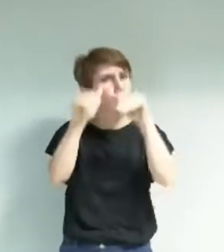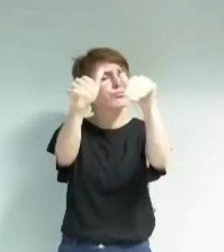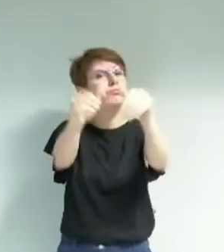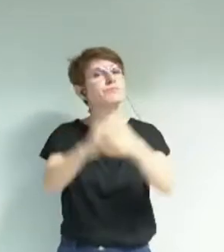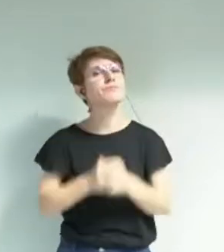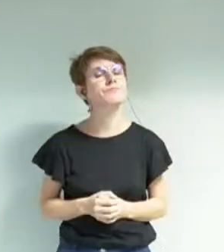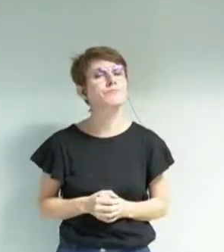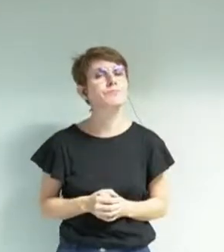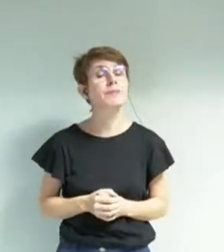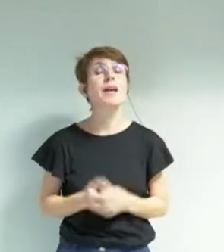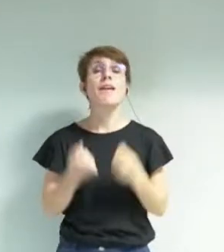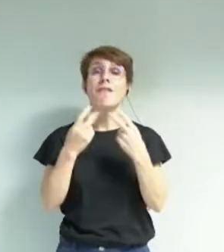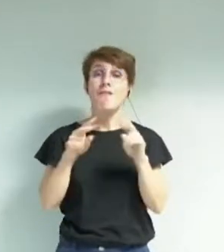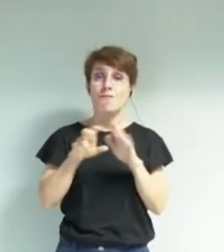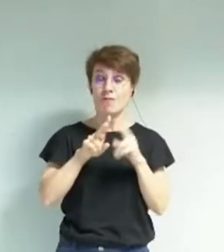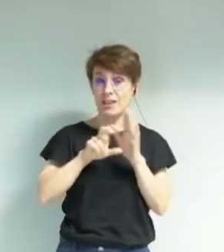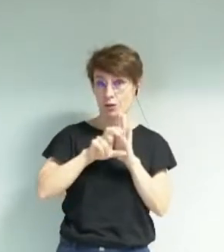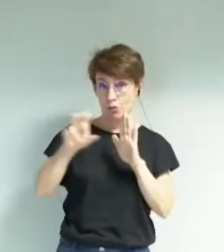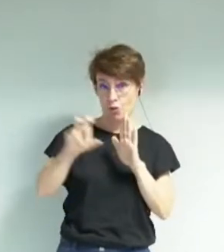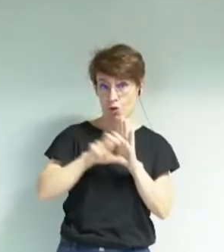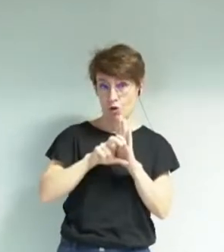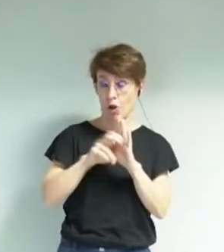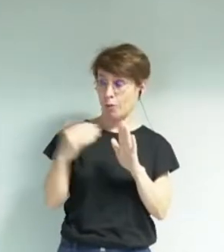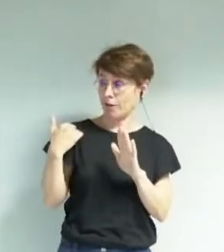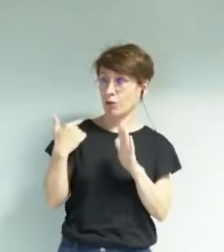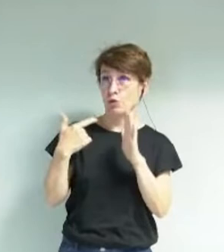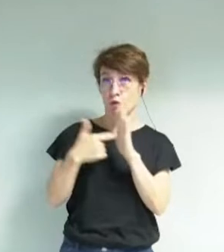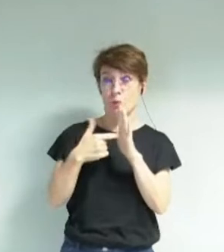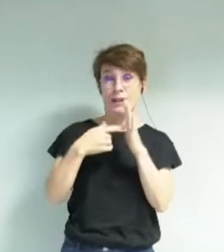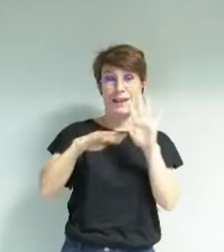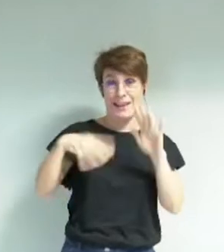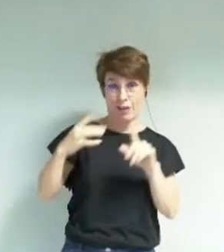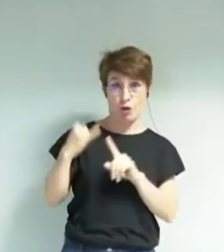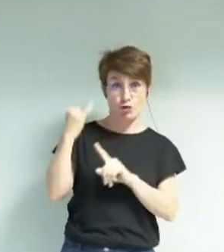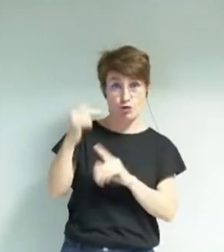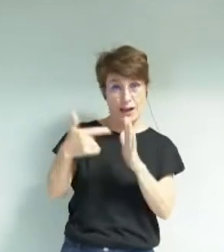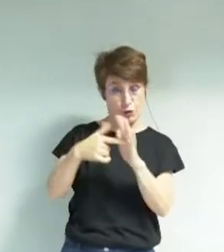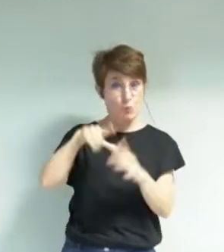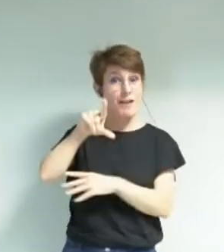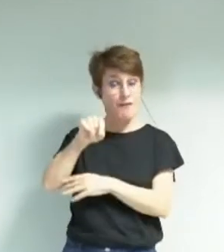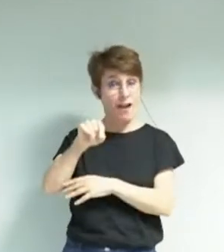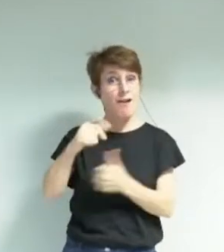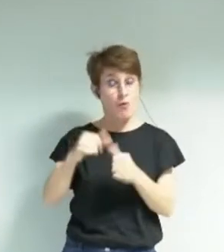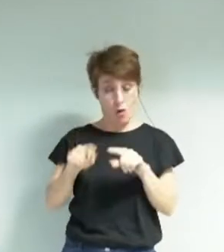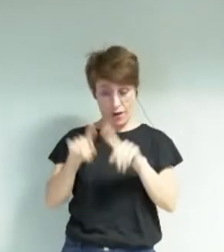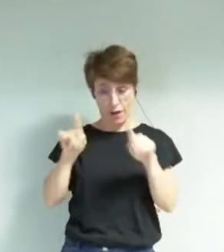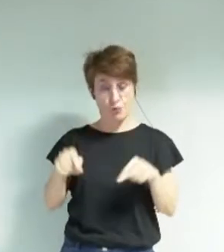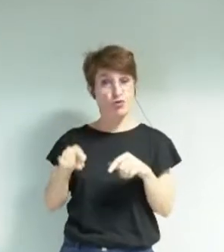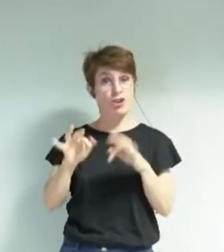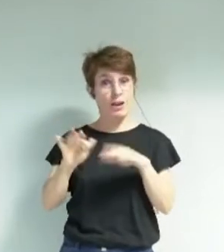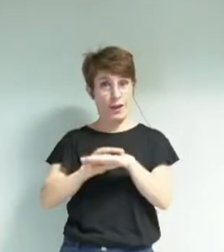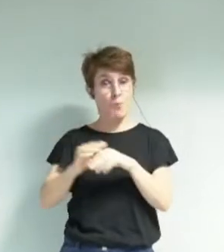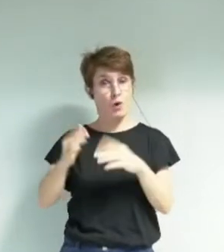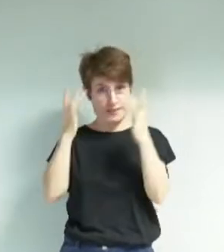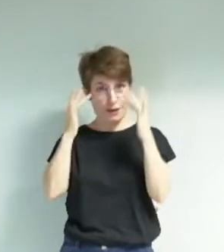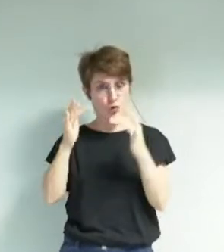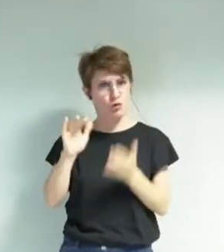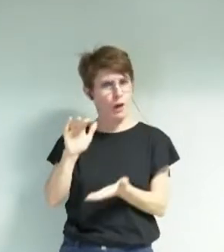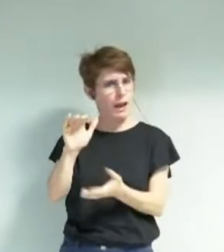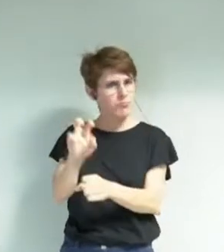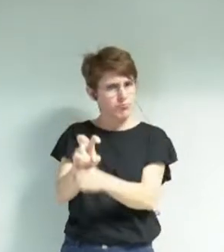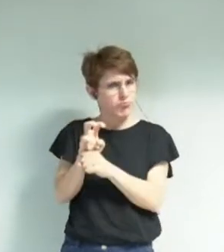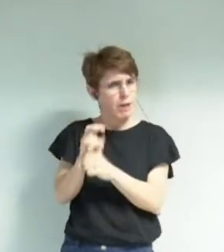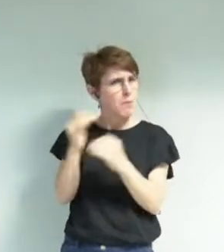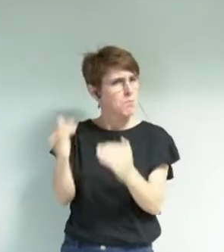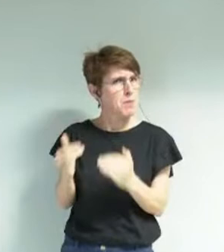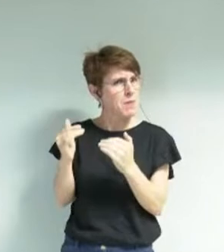La ville s'engage à maintenir, comme elle l'a fait entre 2014 et 2020, le budget dévolu à la politique culturelle. En outre, il